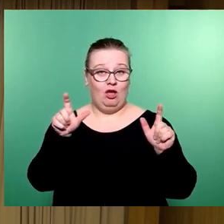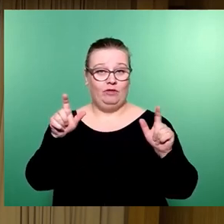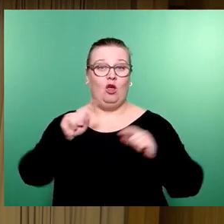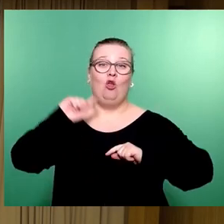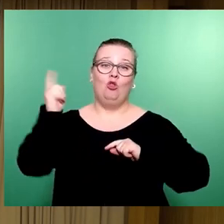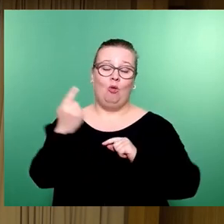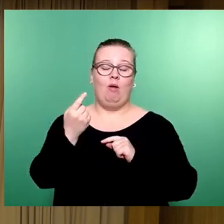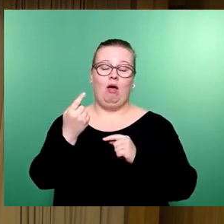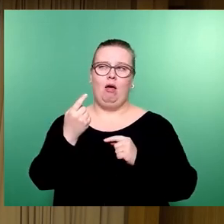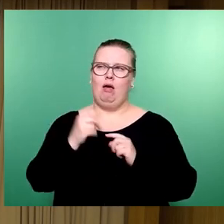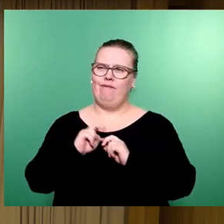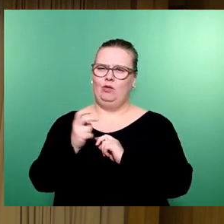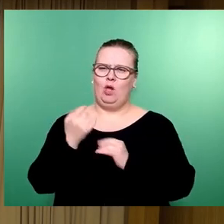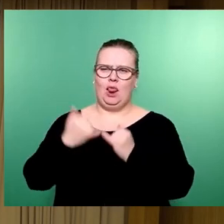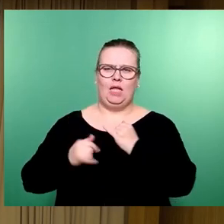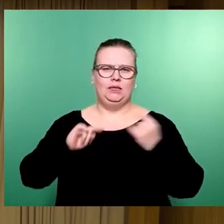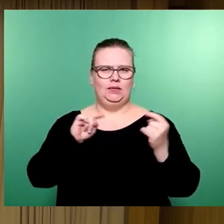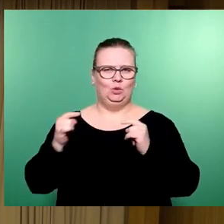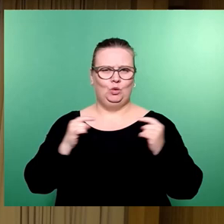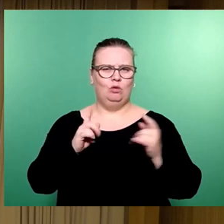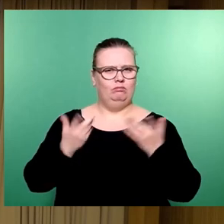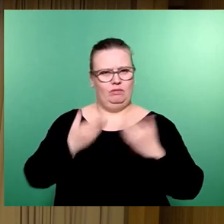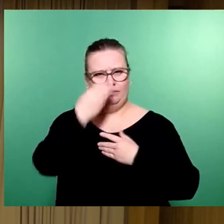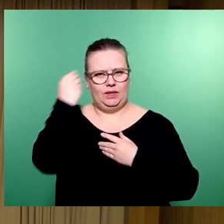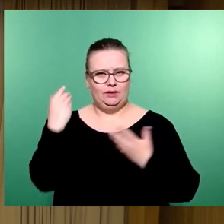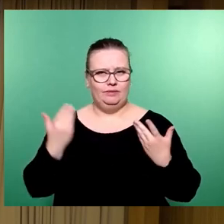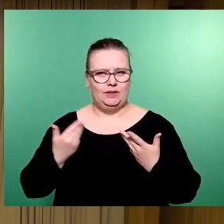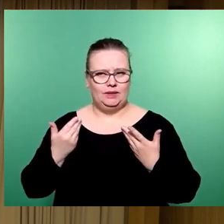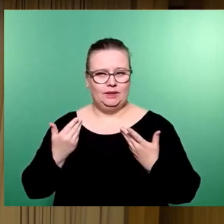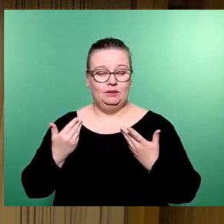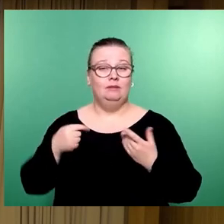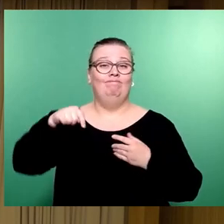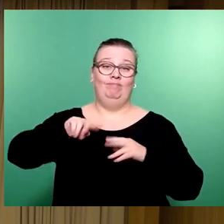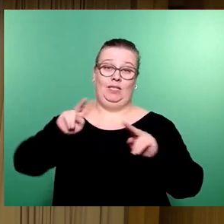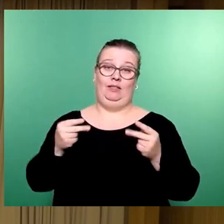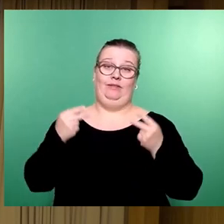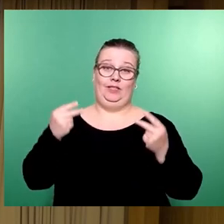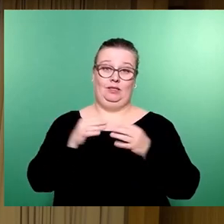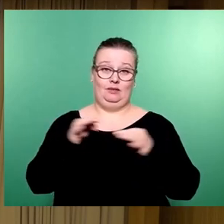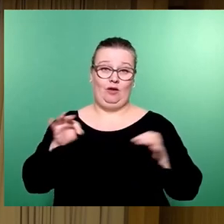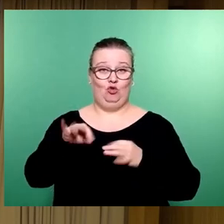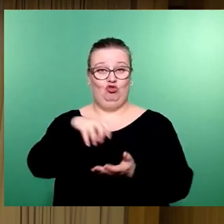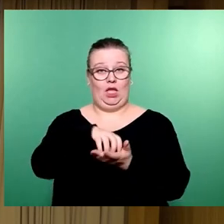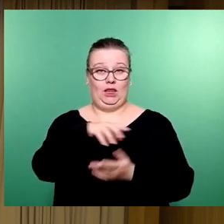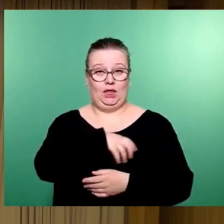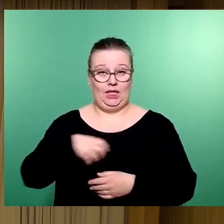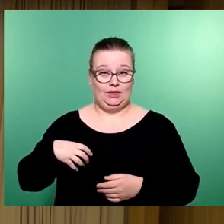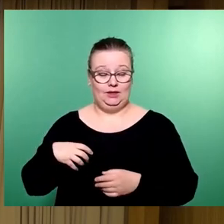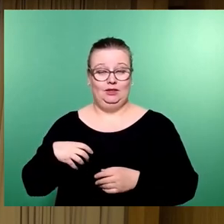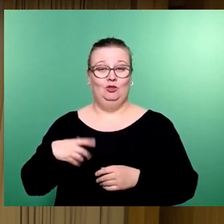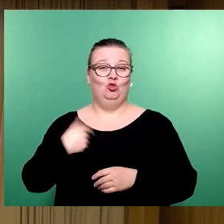was jetzt, glaube ich, gerade bei den letzten Debatten etwas verloren gegangen ist. Dies ist ein sehr wichtiger Tag für die Stadt Dresden. Das haben schon Kollegen